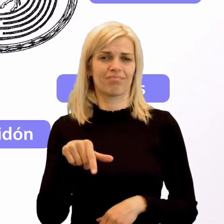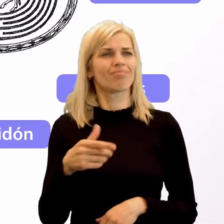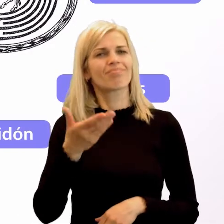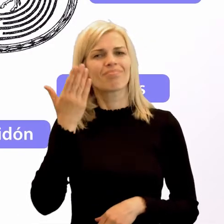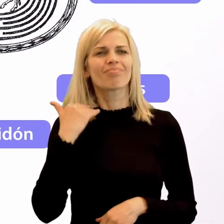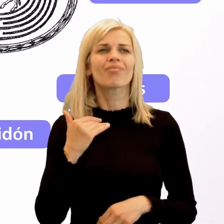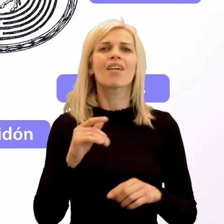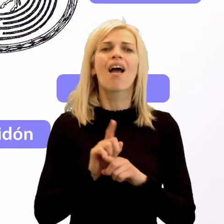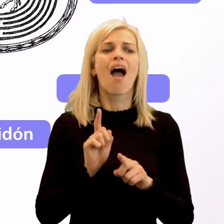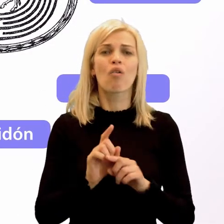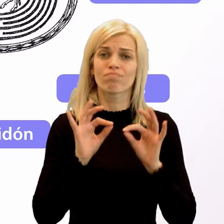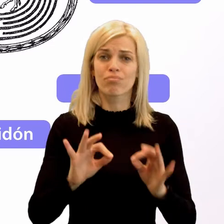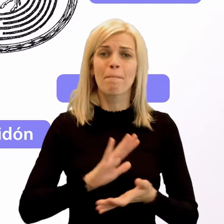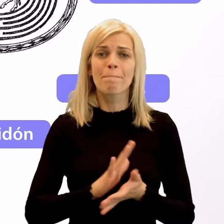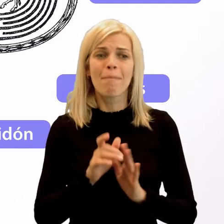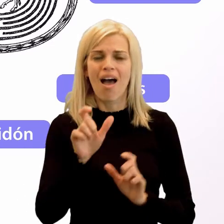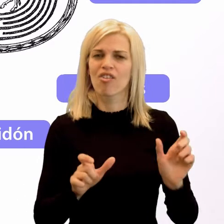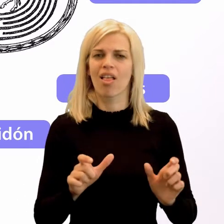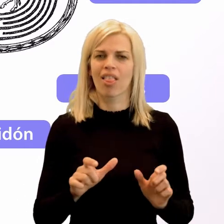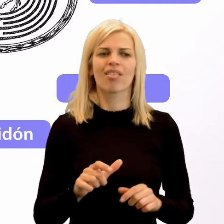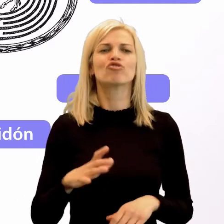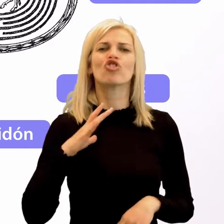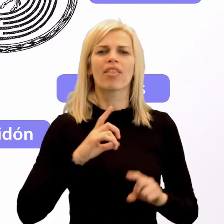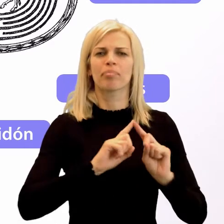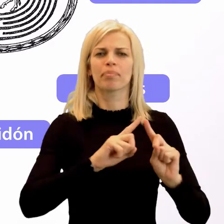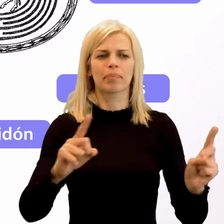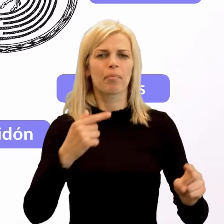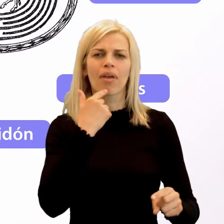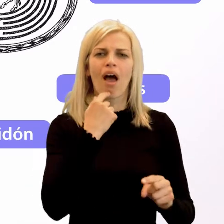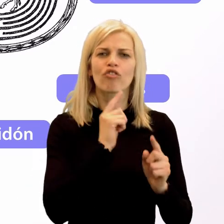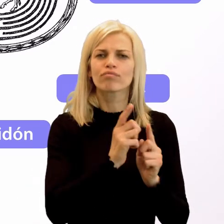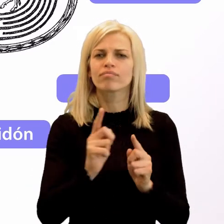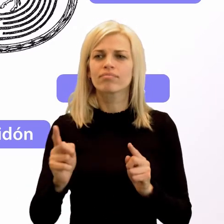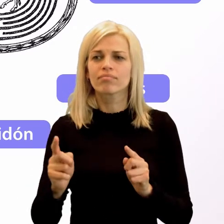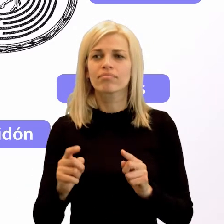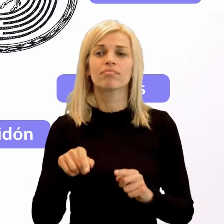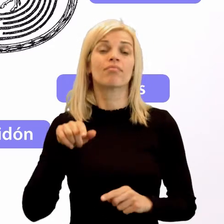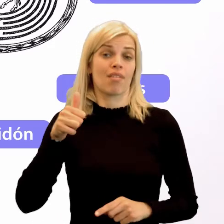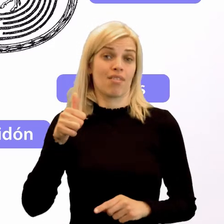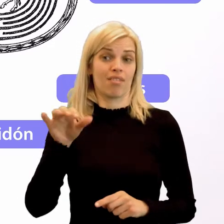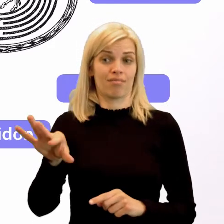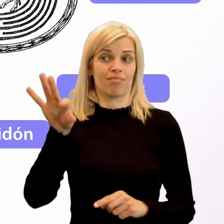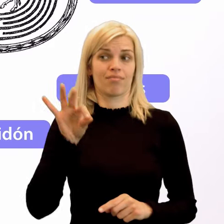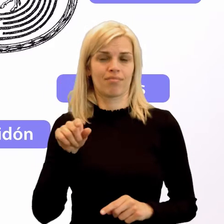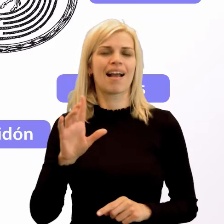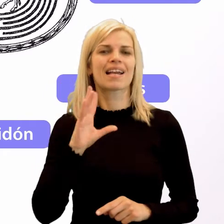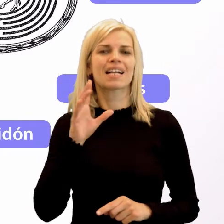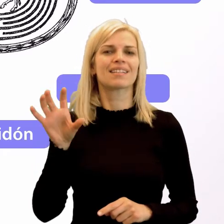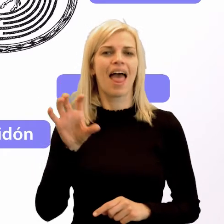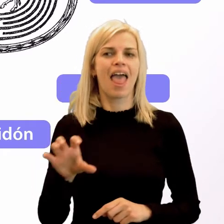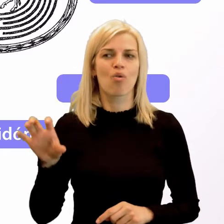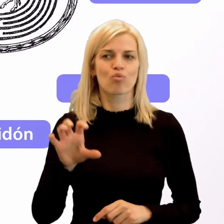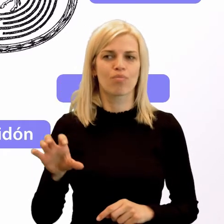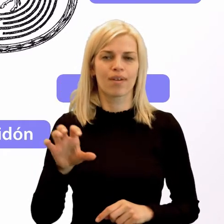práve ukážkový manžel, že sa mu páčili iné ženy. Jedna z nich bola aj krásna Európa. Po nej sa